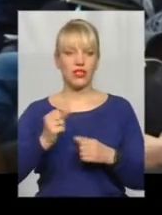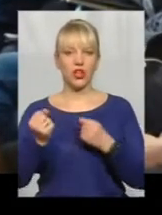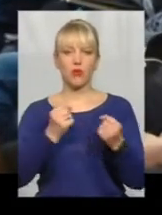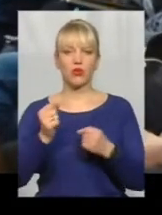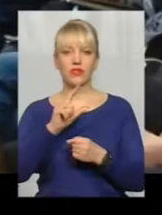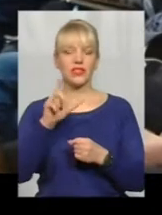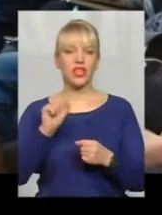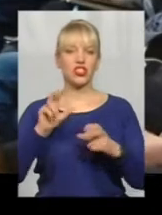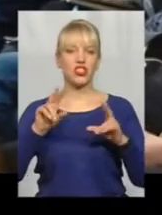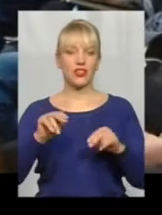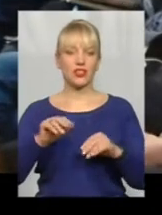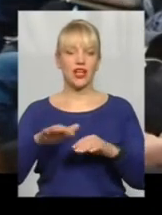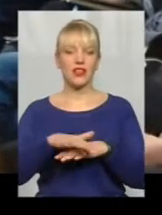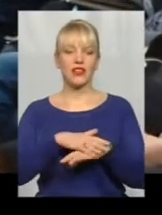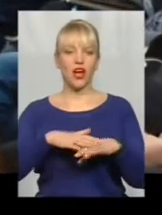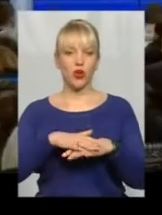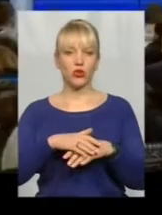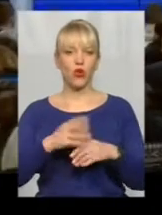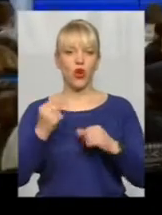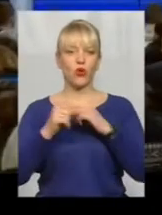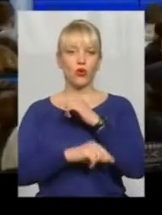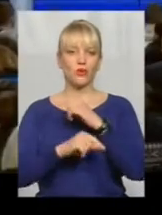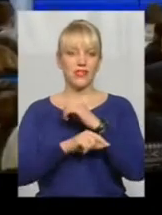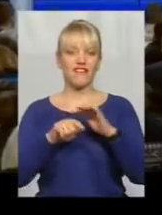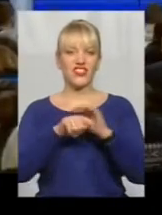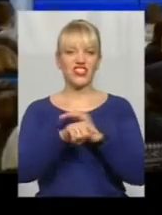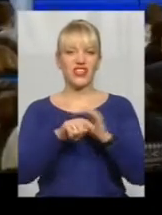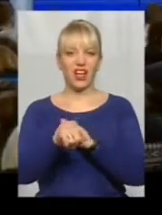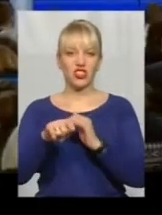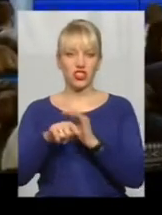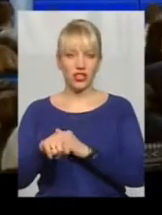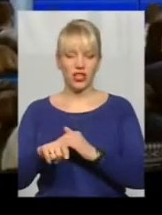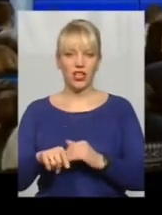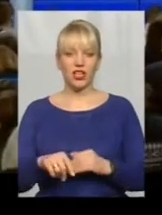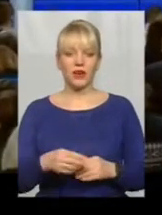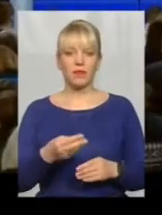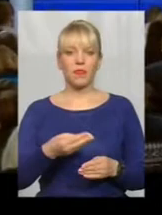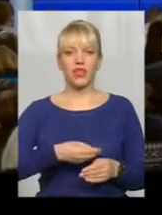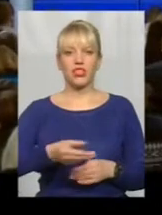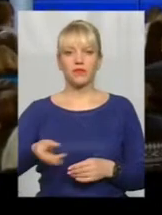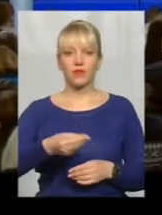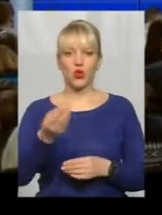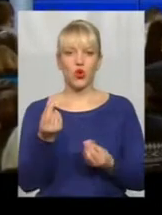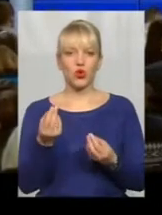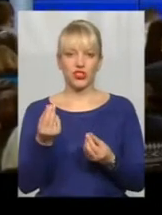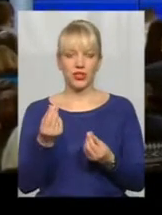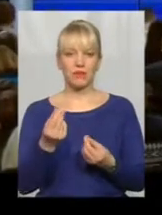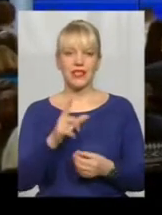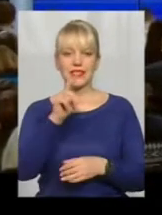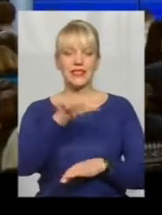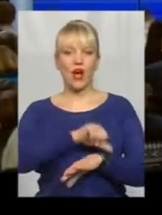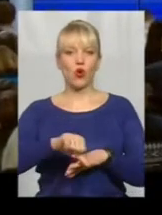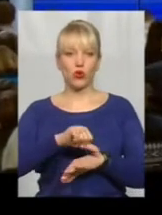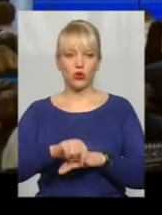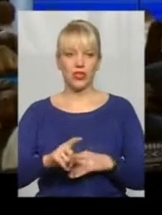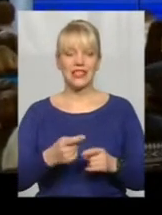щастя народу, корупціонери-втікачі щедро частують грошима із-за кордону, причем